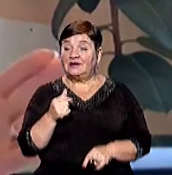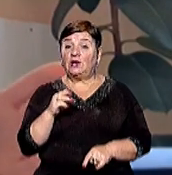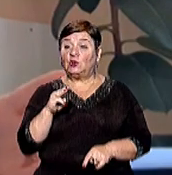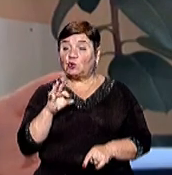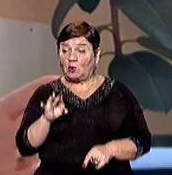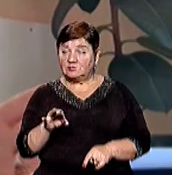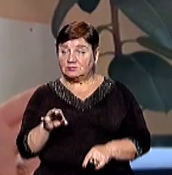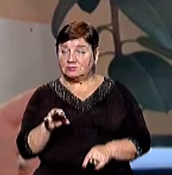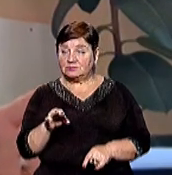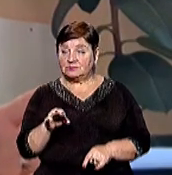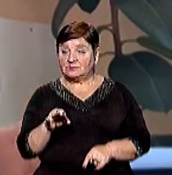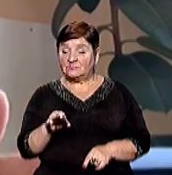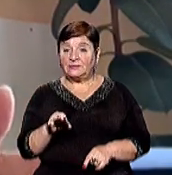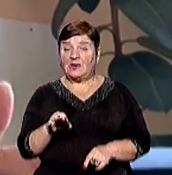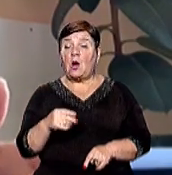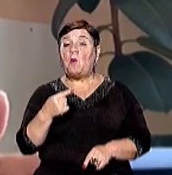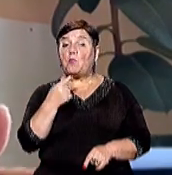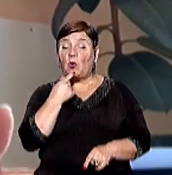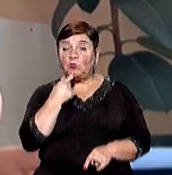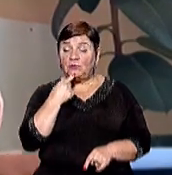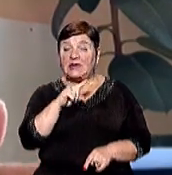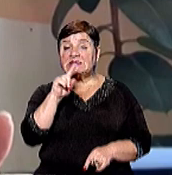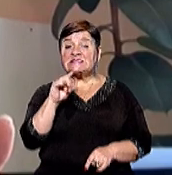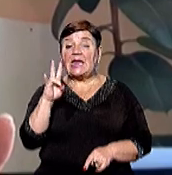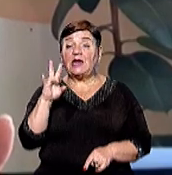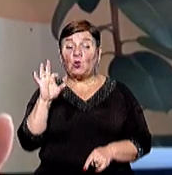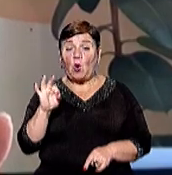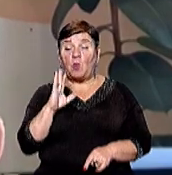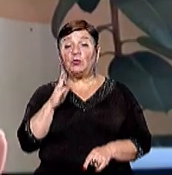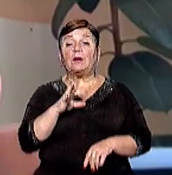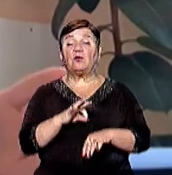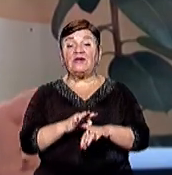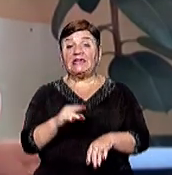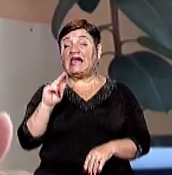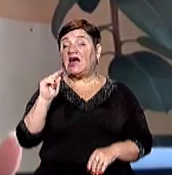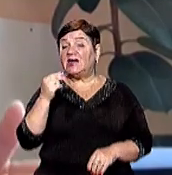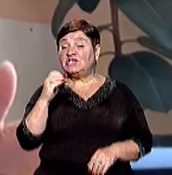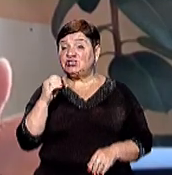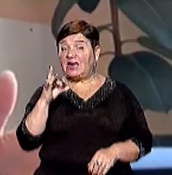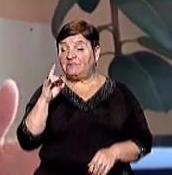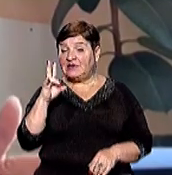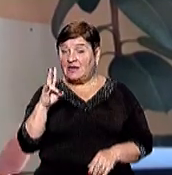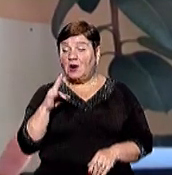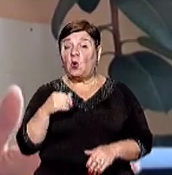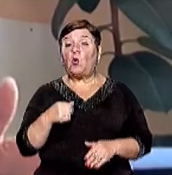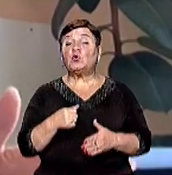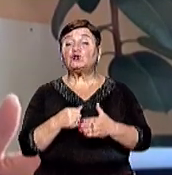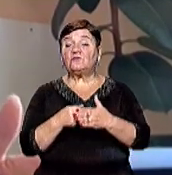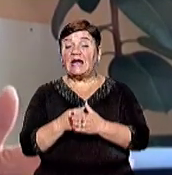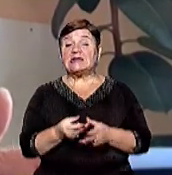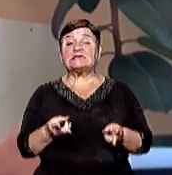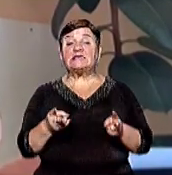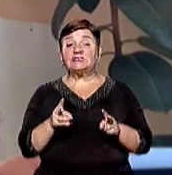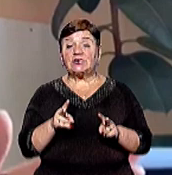то пробне зовнішнє незалежне оцінювання буде проведено в червні А основна сесія залишається